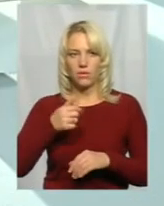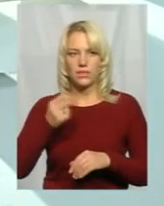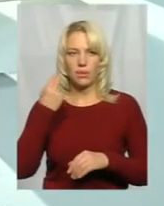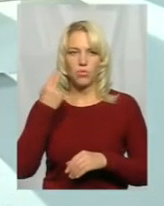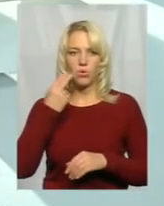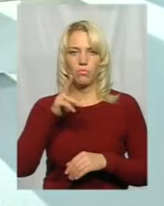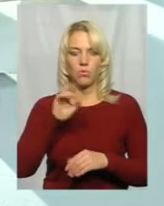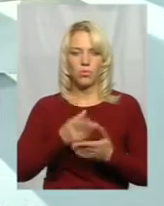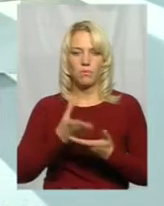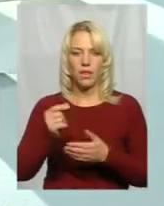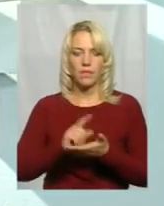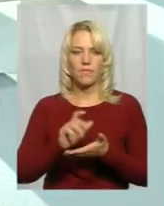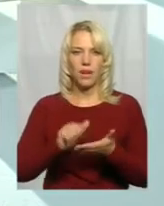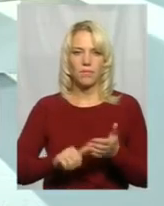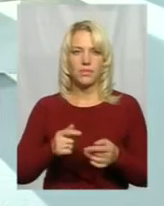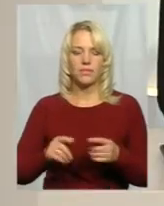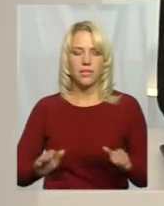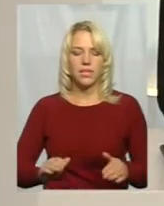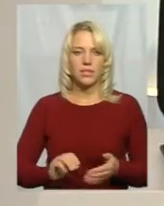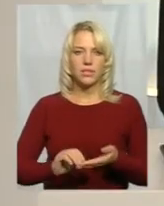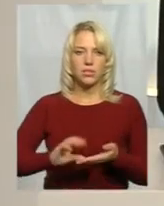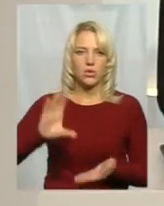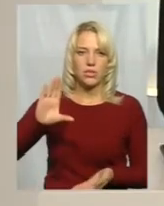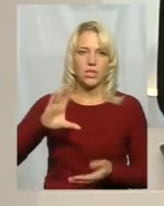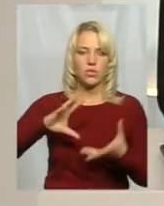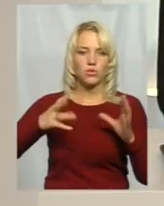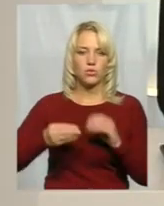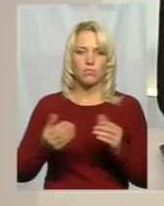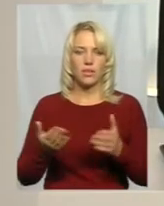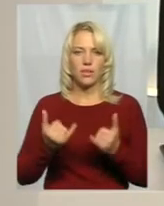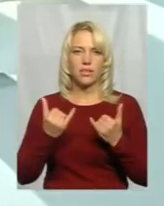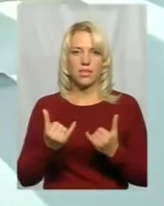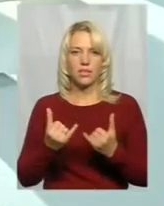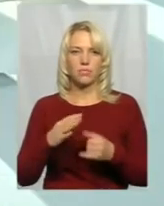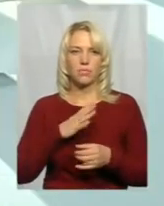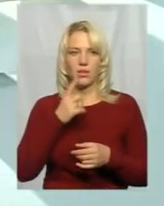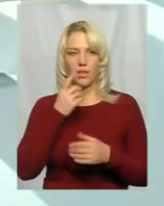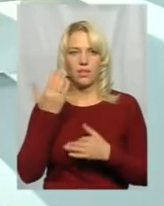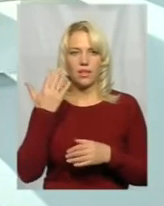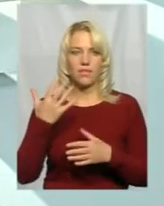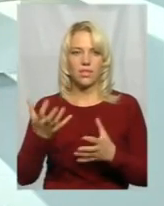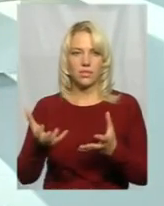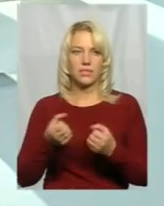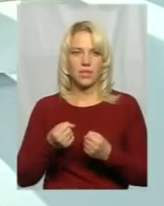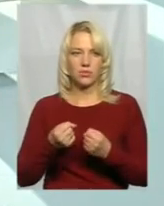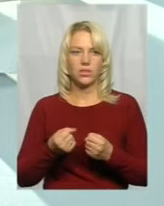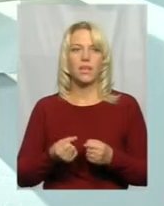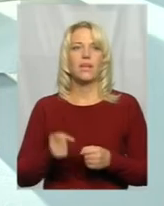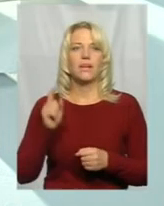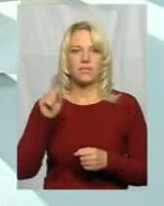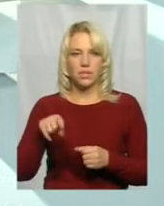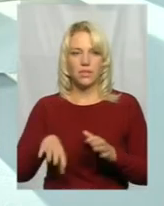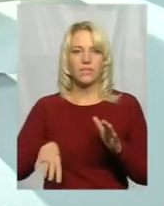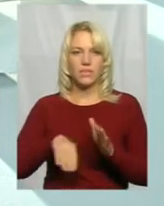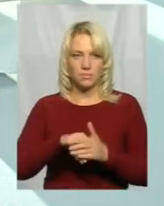боргуваності по сплаті аліментів виросла і значна сума, яка зараз була недавно стягнута. А, то він вже все ж таки сплатив. А